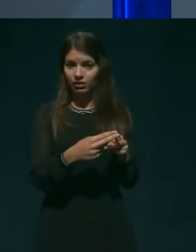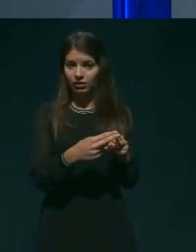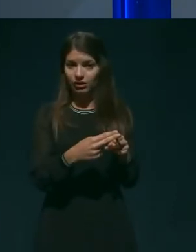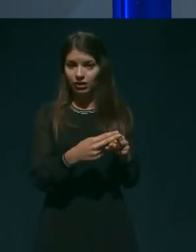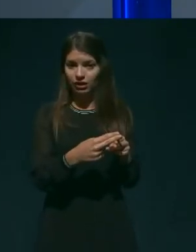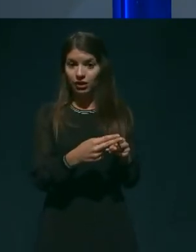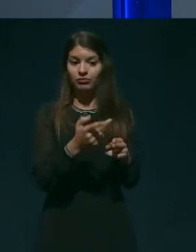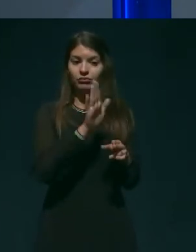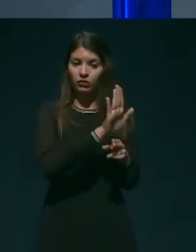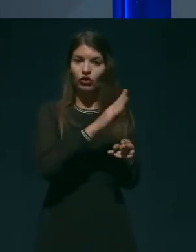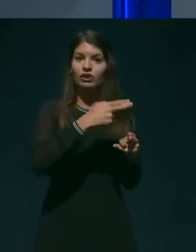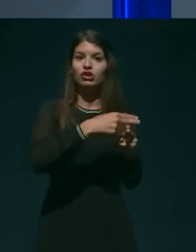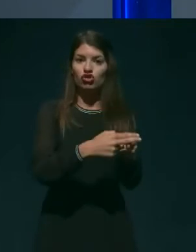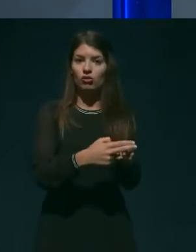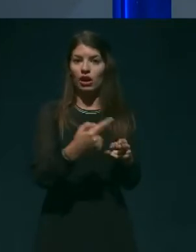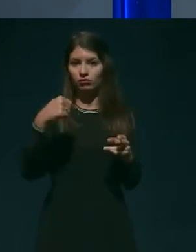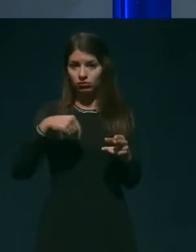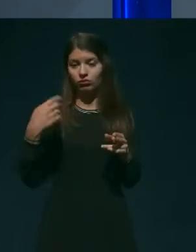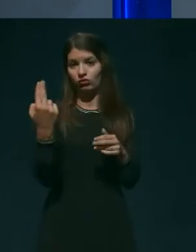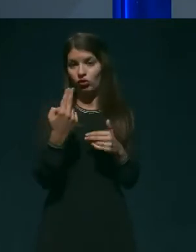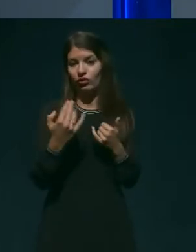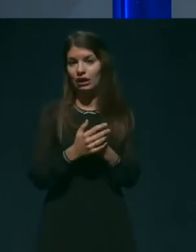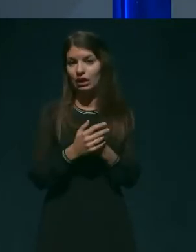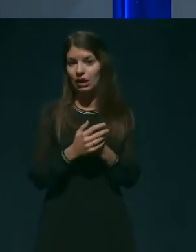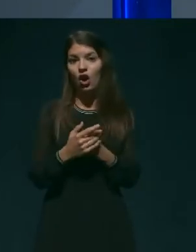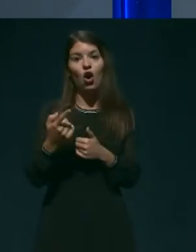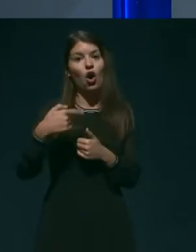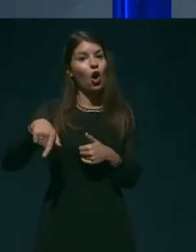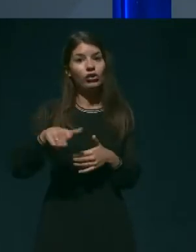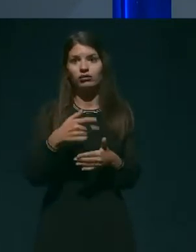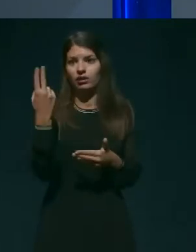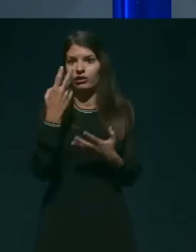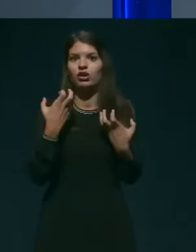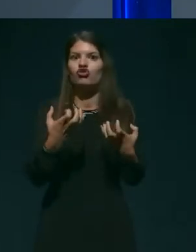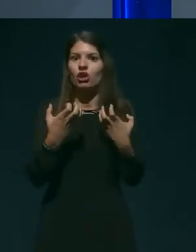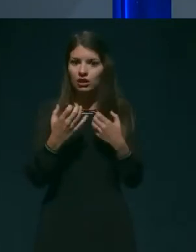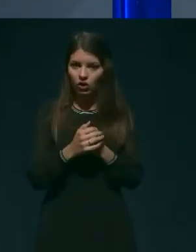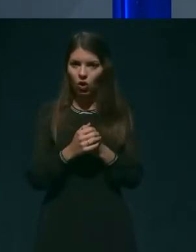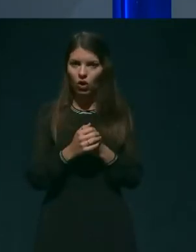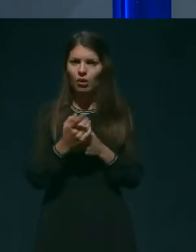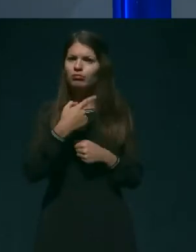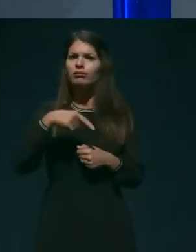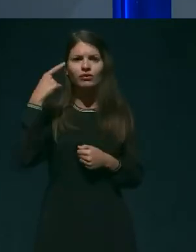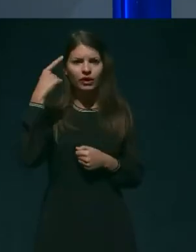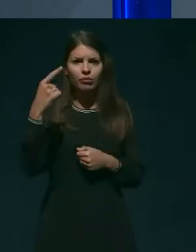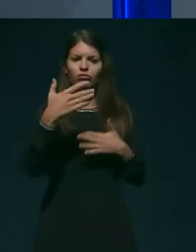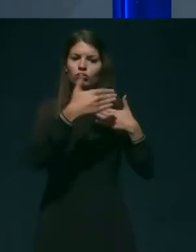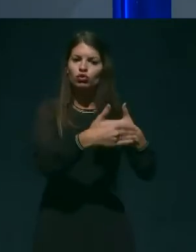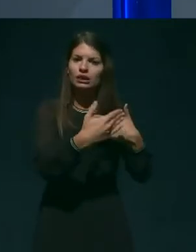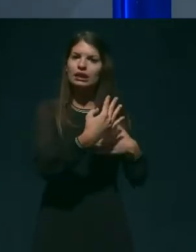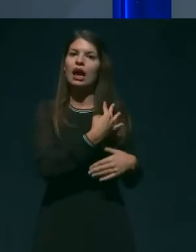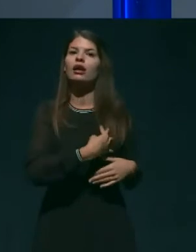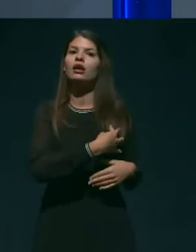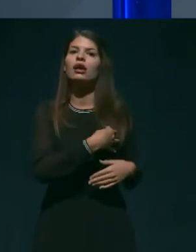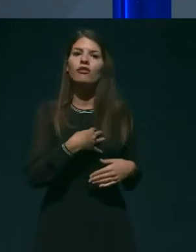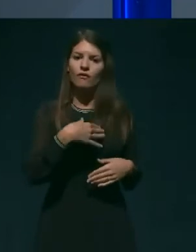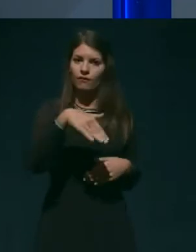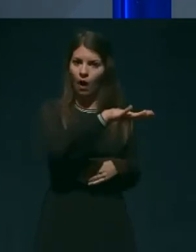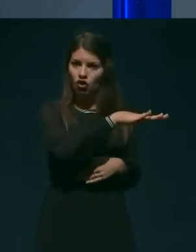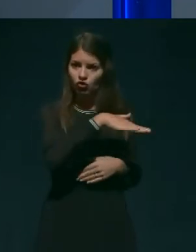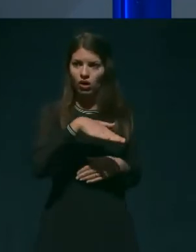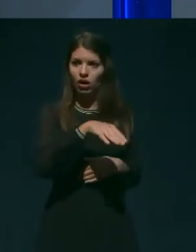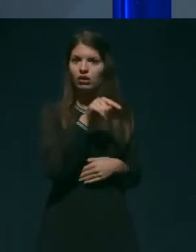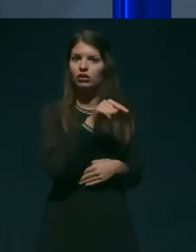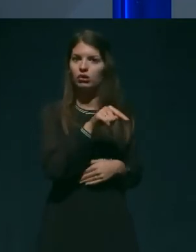v tranzitu, si seveda apsolutno želijo veste, da je Hrvaška. Nam bližna Hrvaška zelo